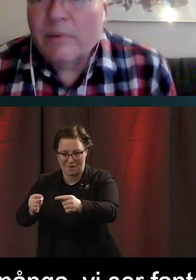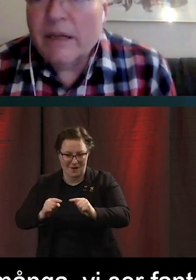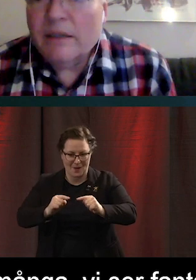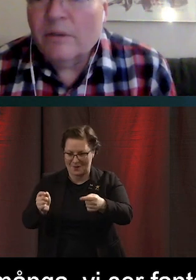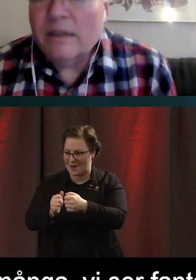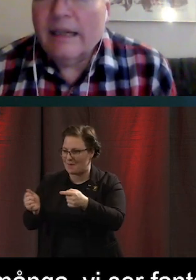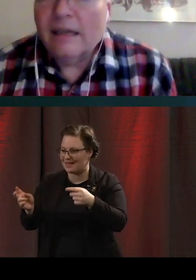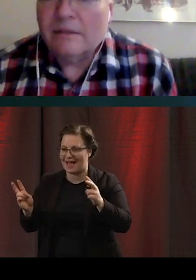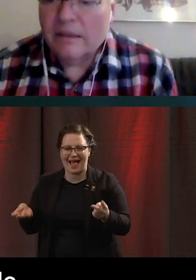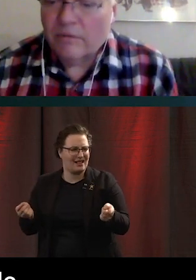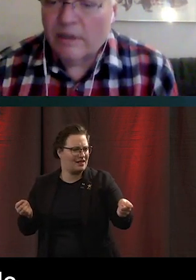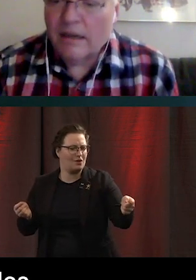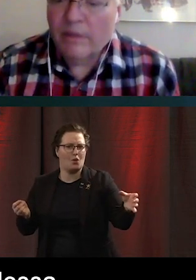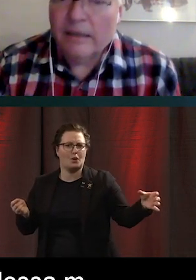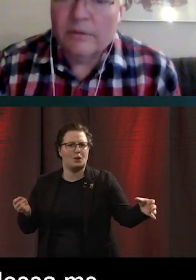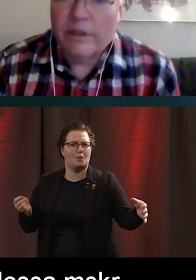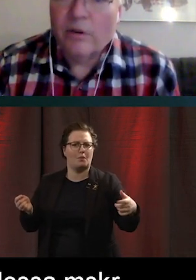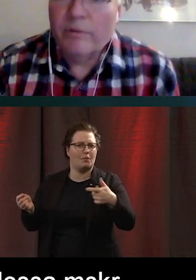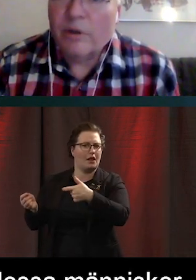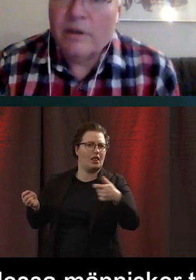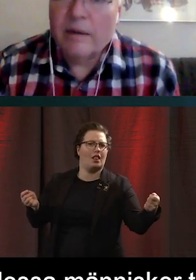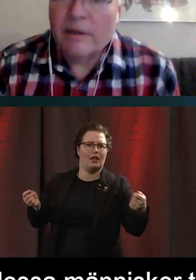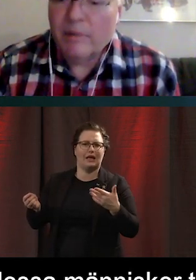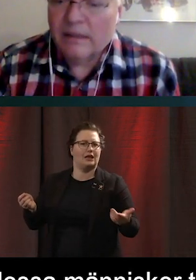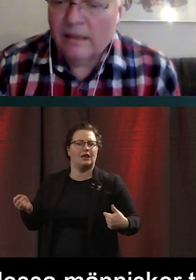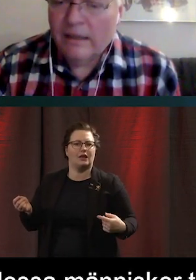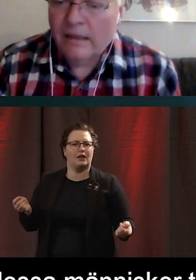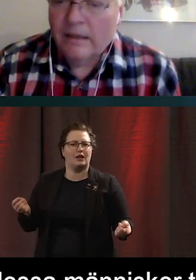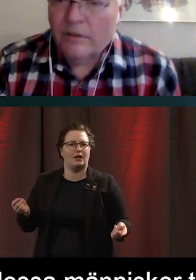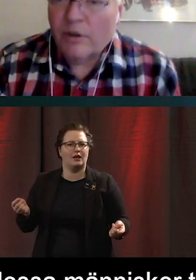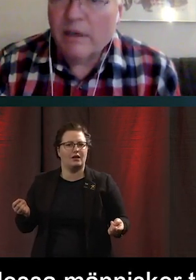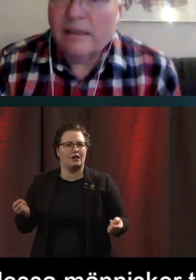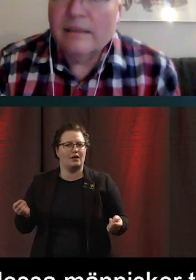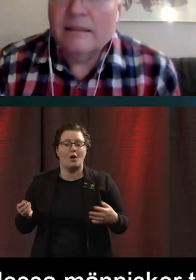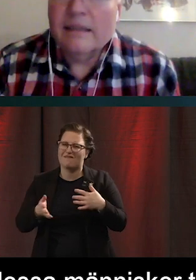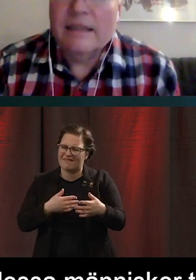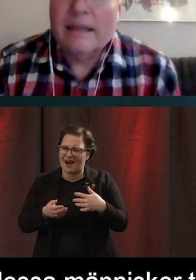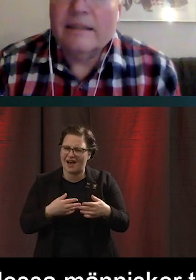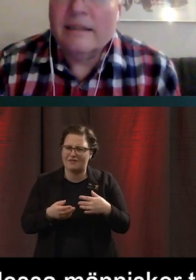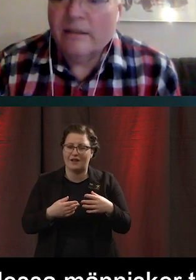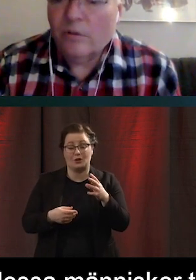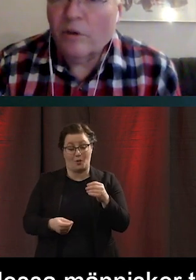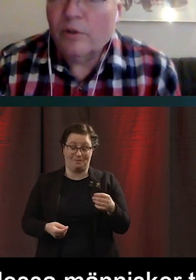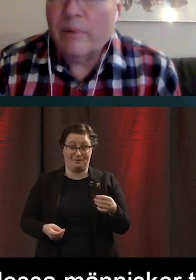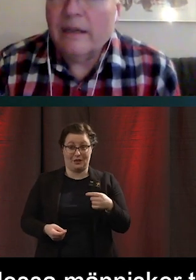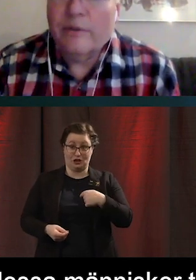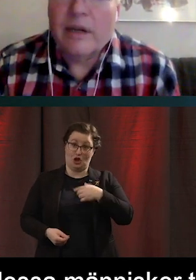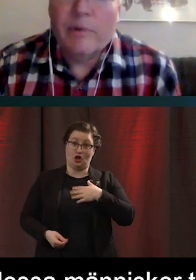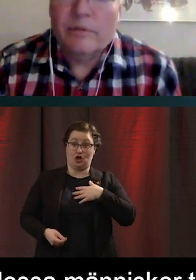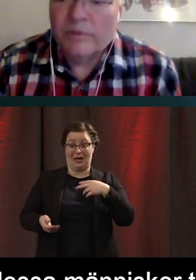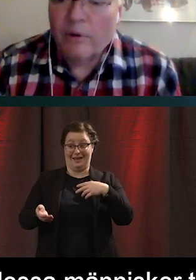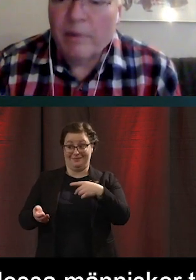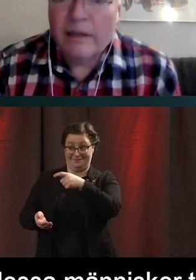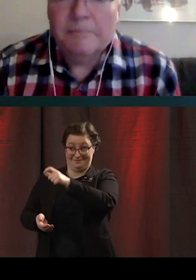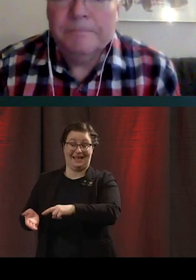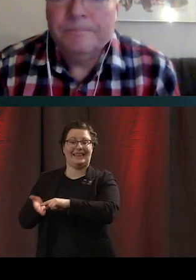gruppen människor till del i samhället. Och det har ju mycket att göra med att man. Tycker man att en teknik är intressant och har gott om pengar. Då kan